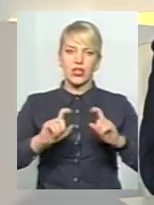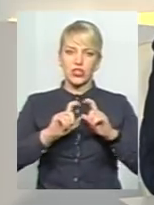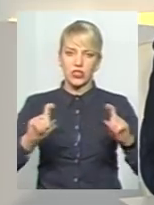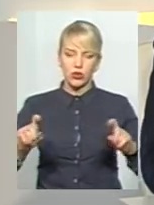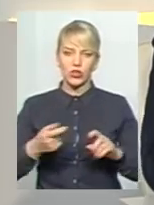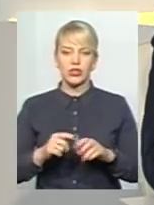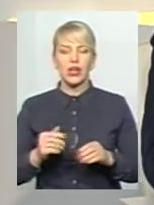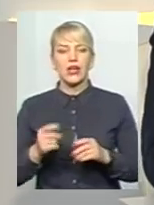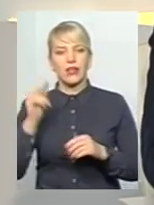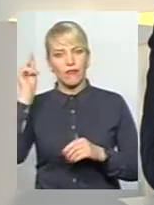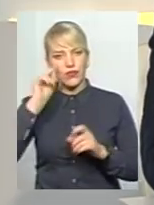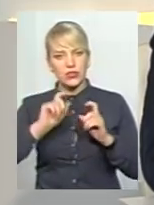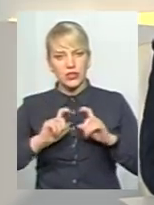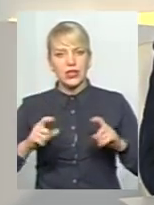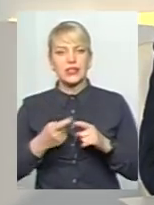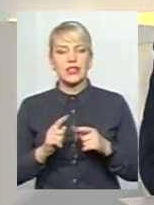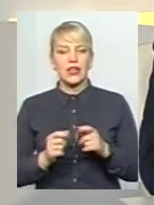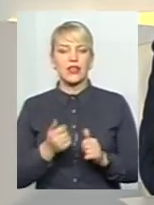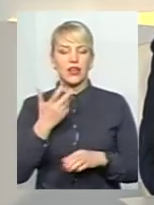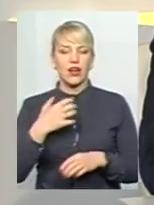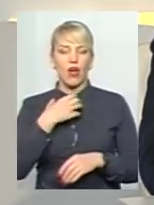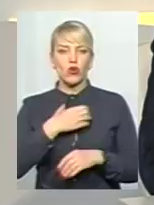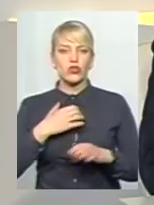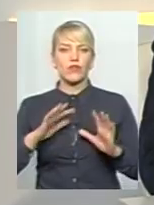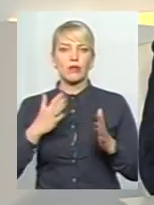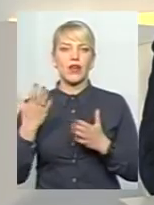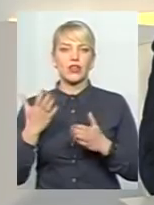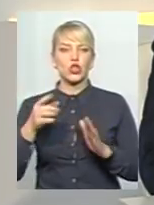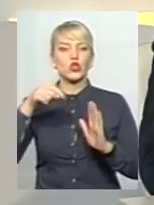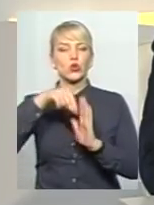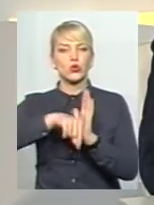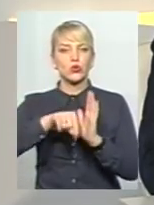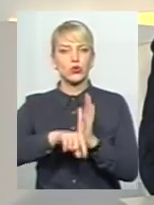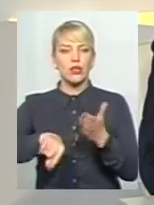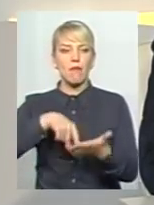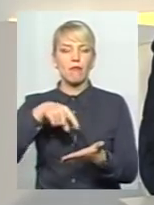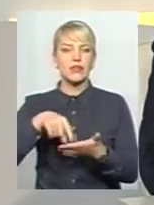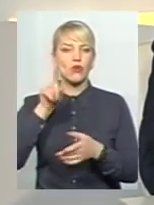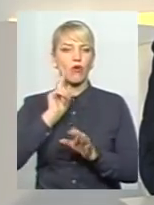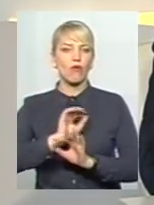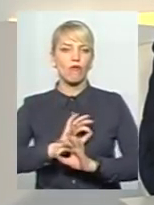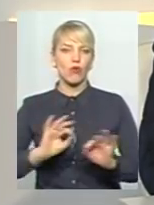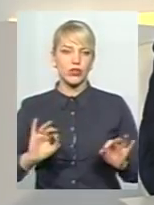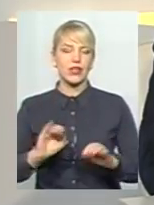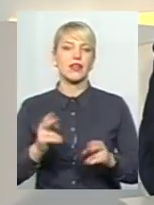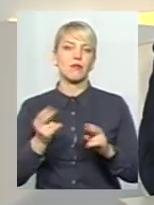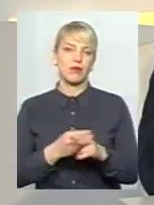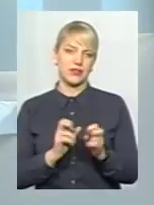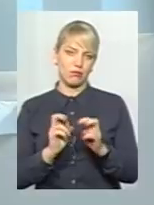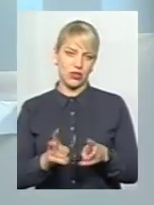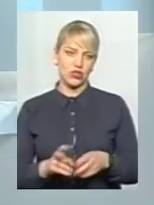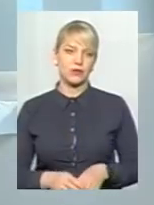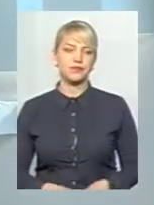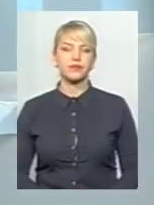навчальних закладах. Тобто, це ті от кілька основних моментів, які стосуються місто комфортне і безпечне. Так, дякую.